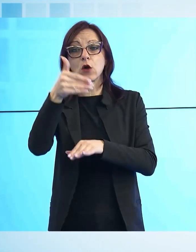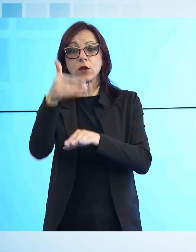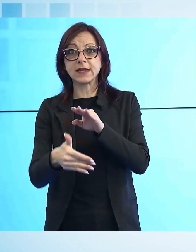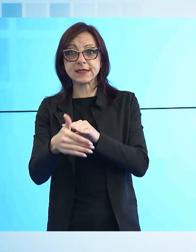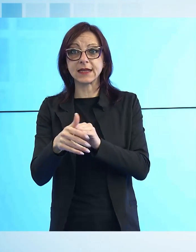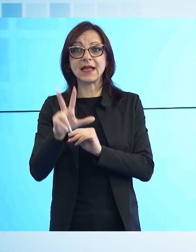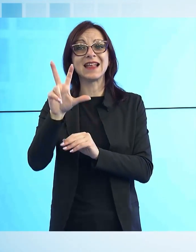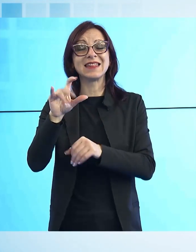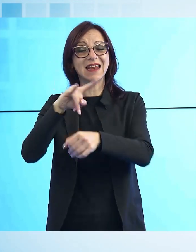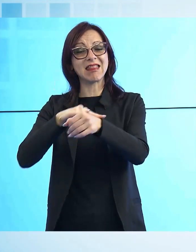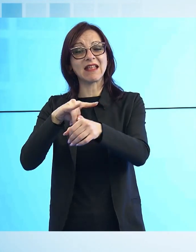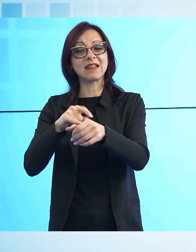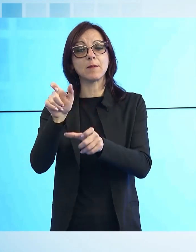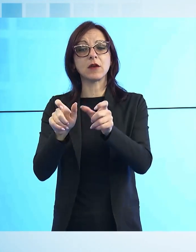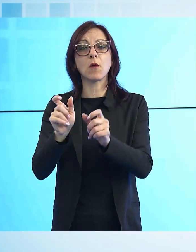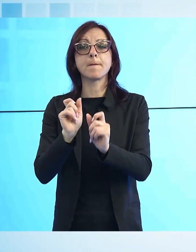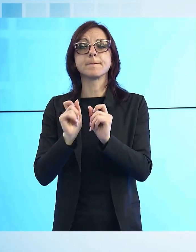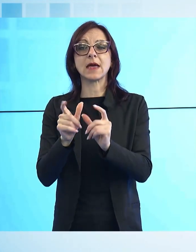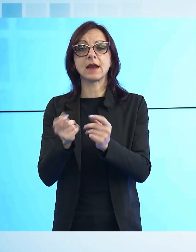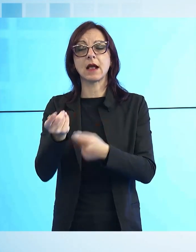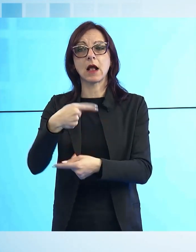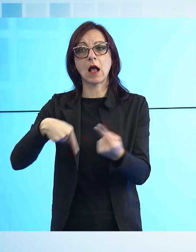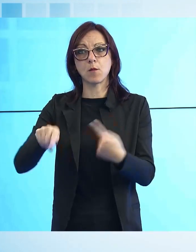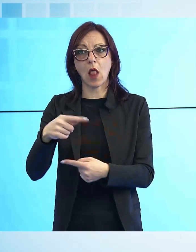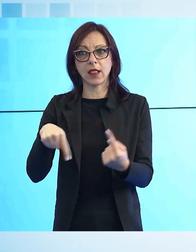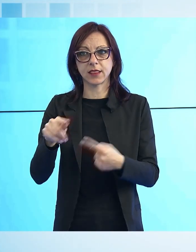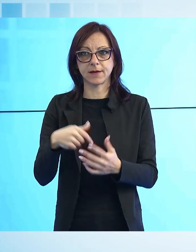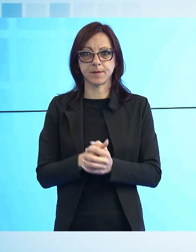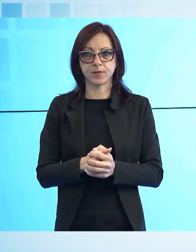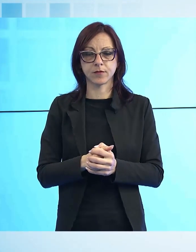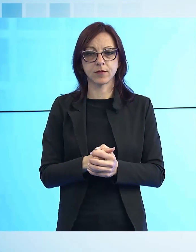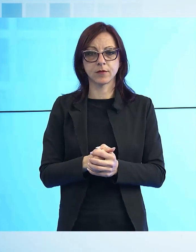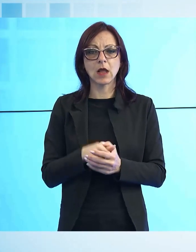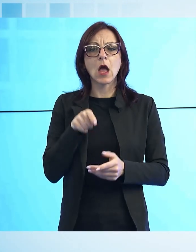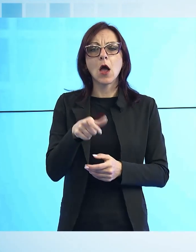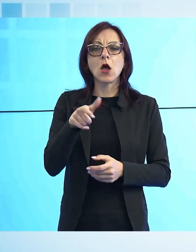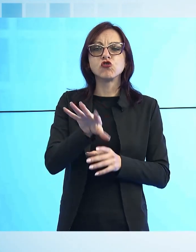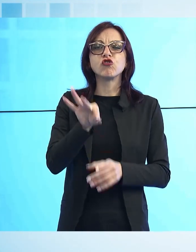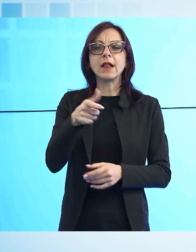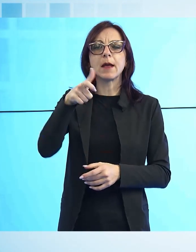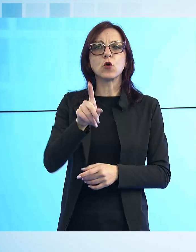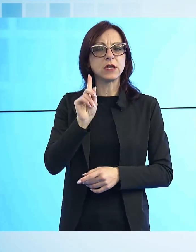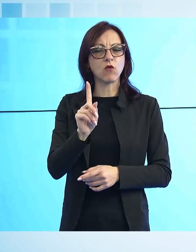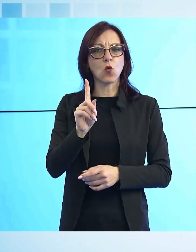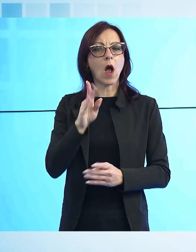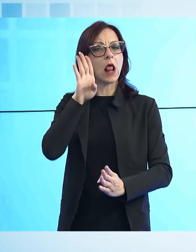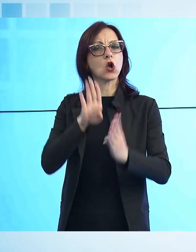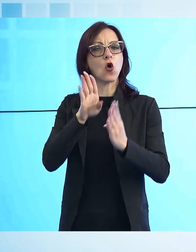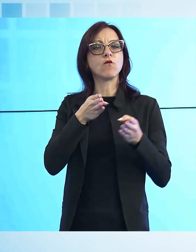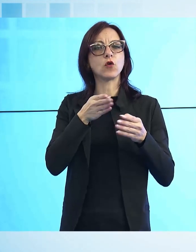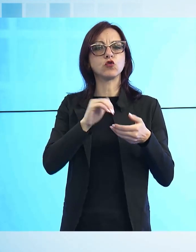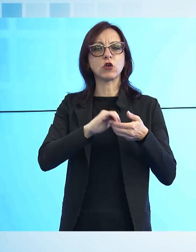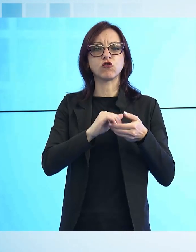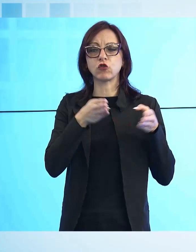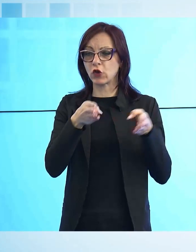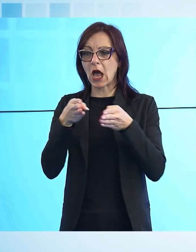ambulanti. Il provvedimento è il risultato di un confronto con le associazioni di categoria e servirà ad alleggerire gli impegni economici